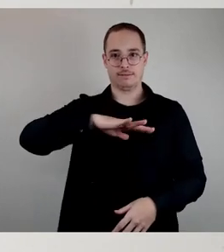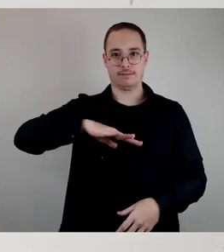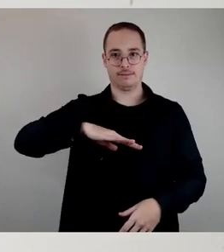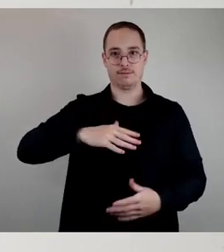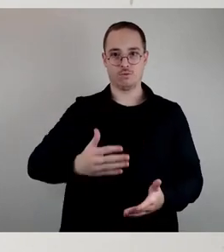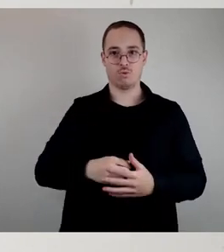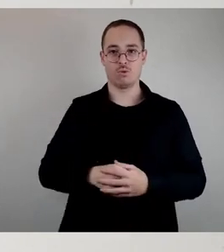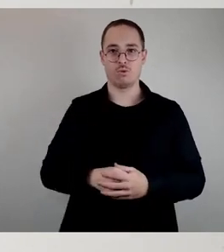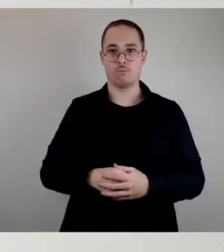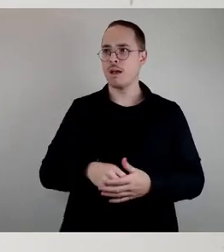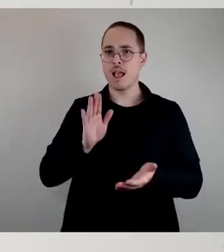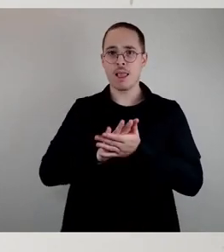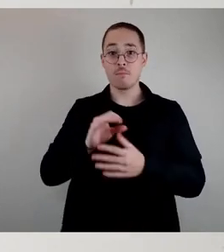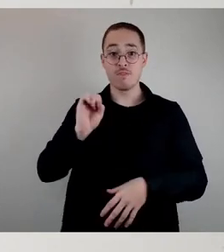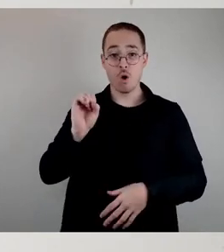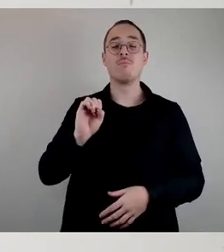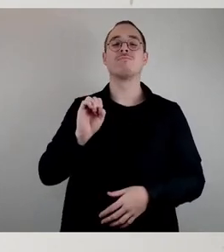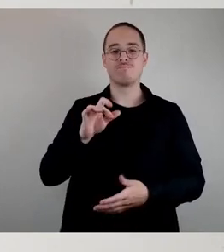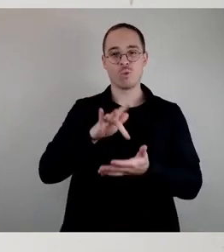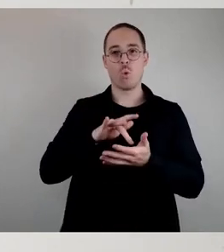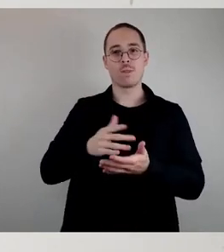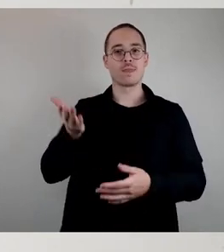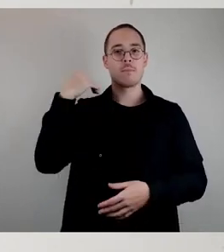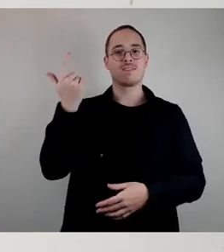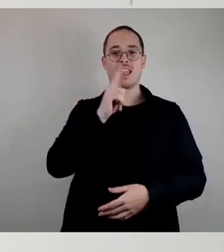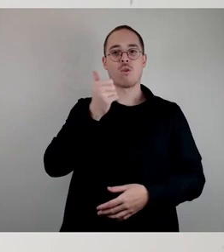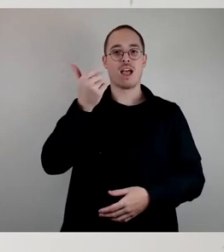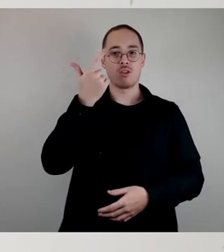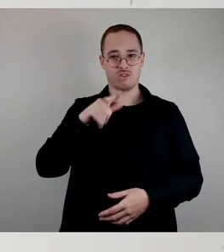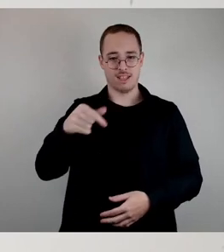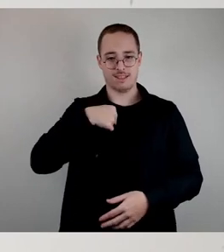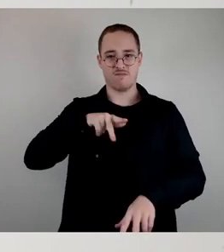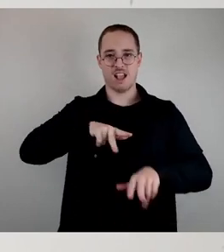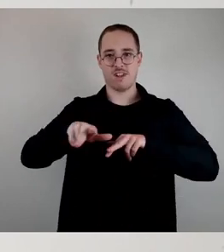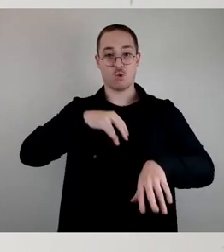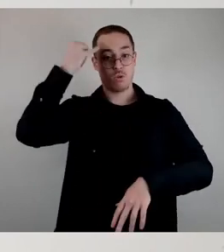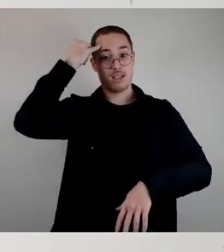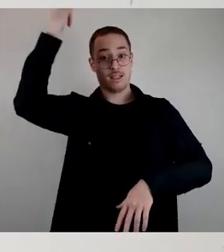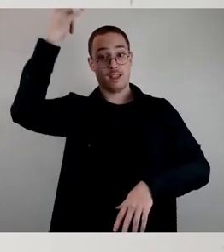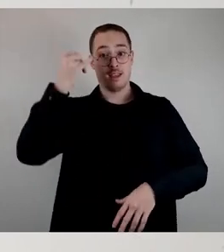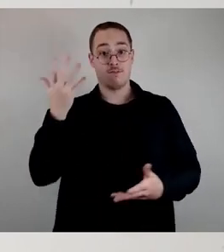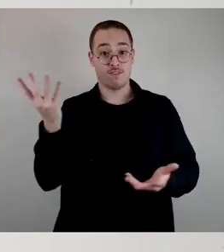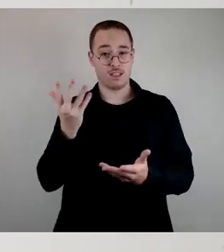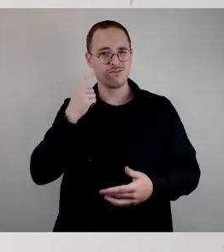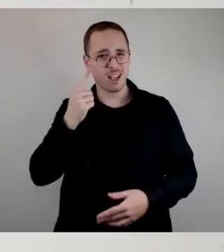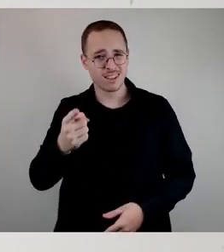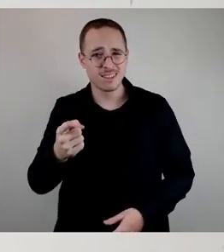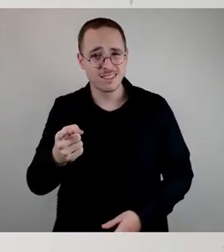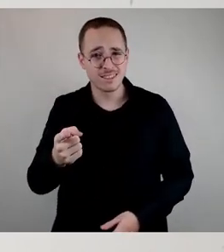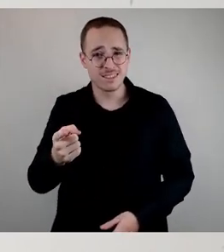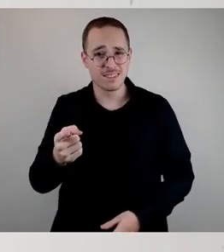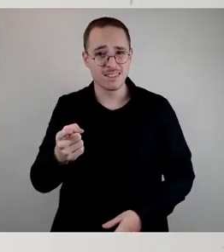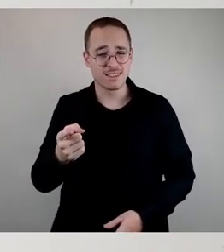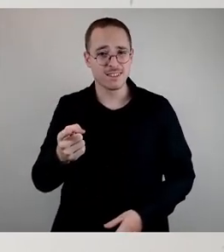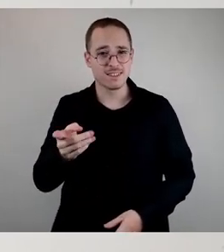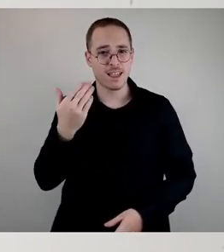als Verwaltung die Idee 2021, wenn sich alle noch erinnern, die Idee von der Universität beziehungsweise dann